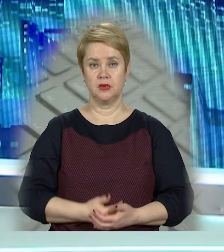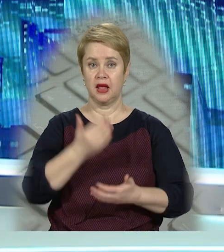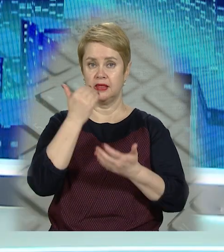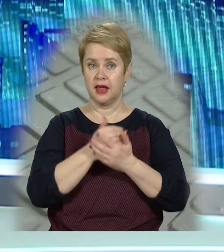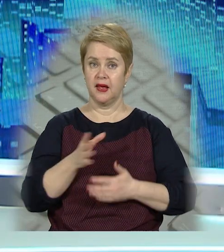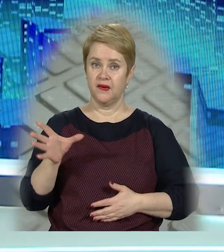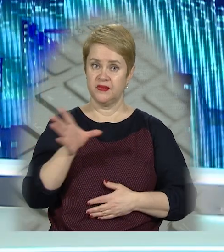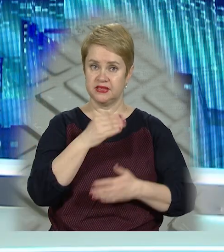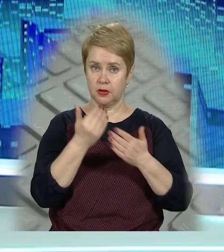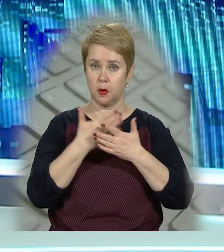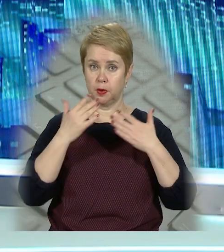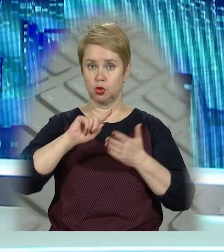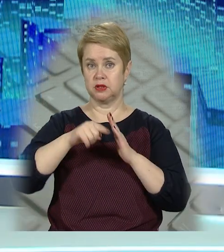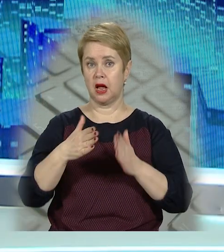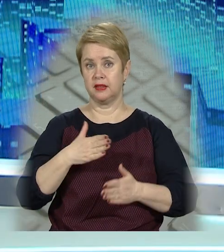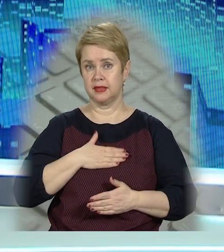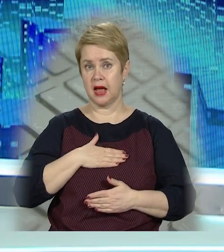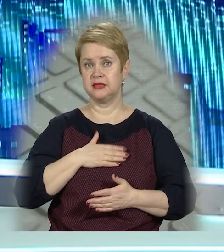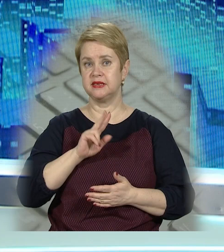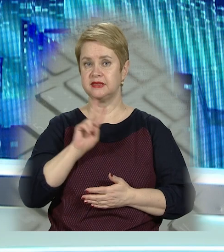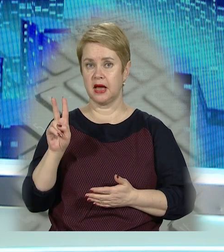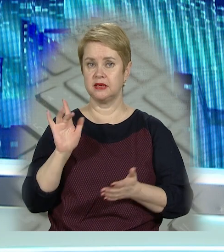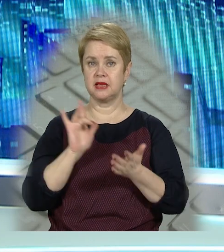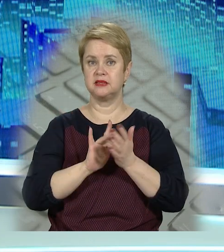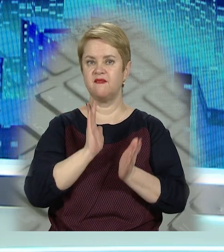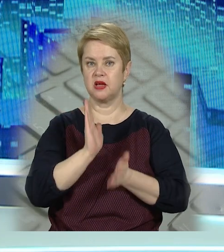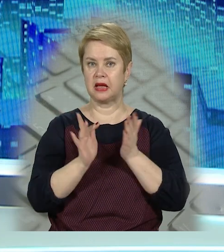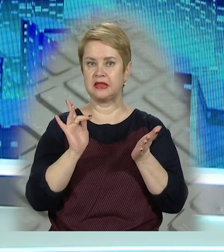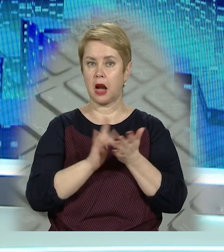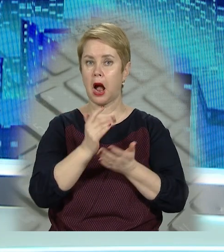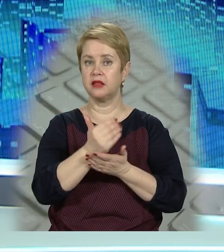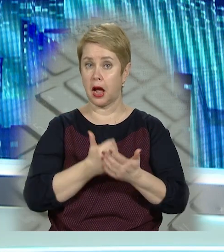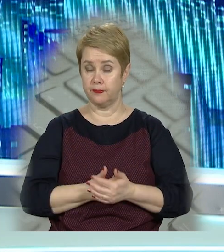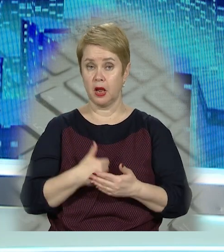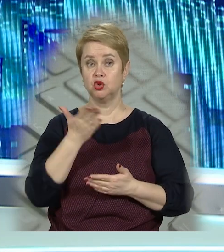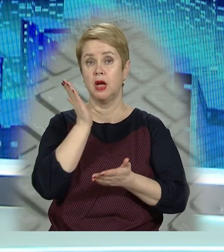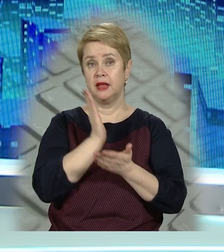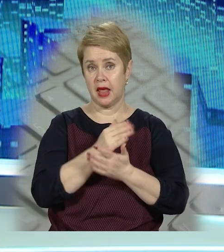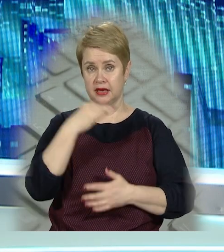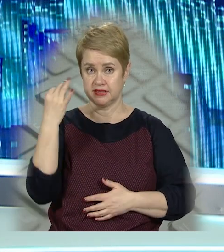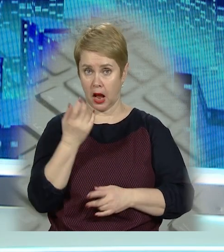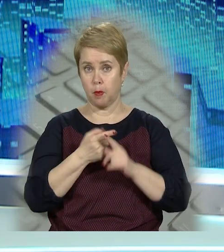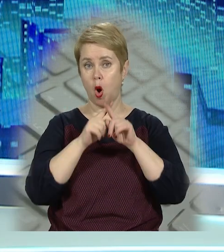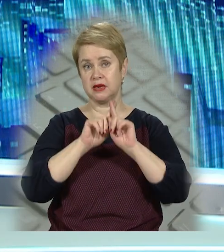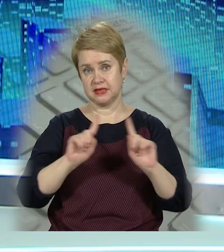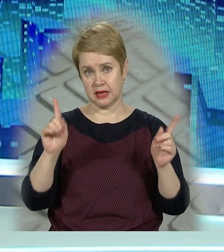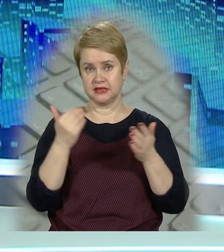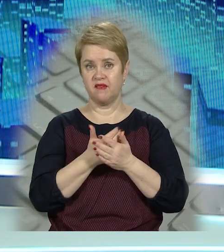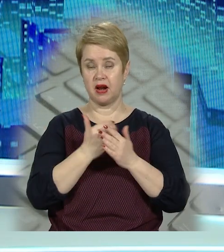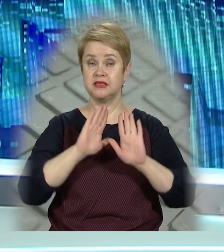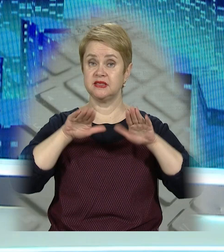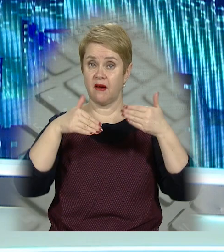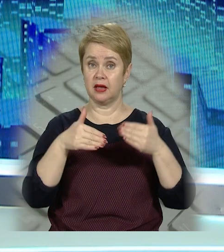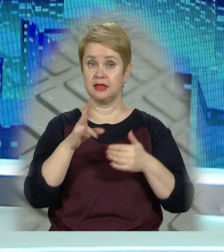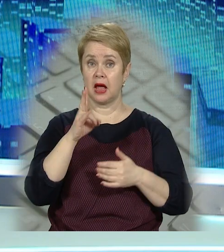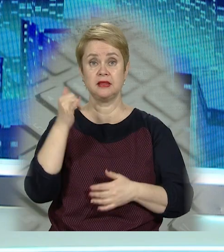Наразі це всі новини. Більше дізнавайтесь на нашому сайті, на сторінці у Фейсбук та у Телеграм-каналі. Якщо у вас є цікава або резонансна інформація,